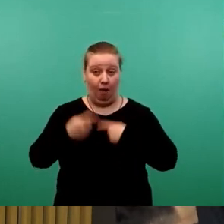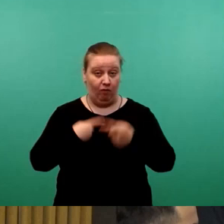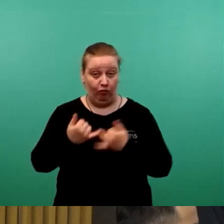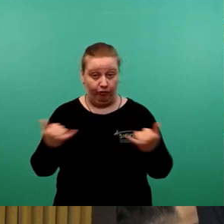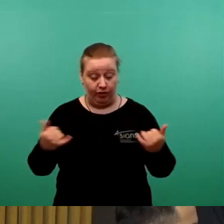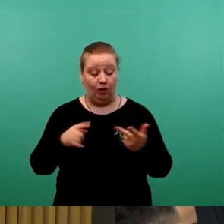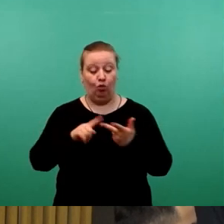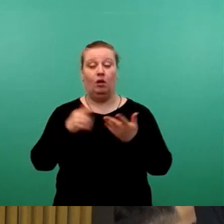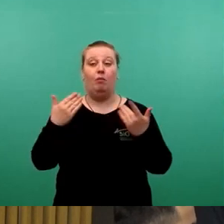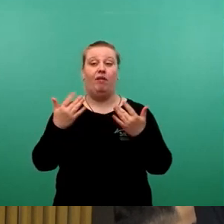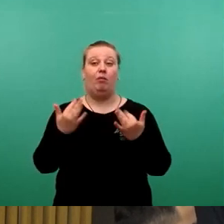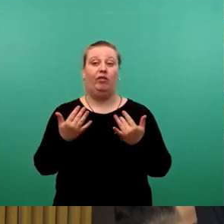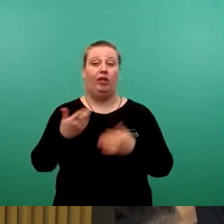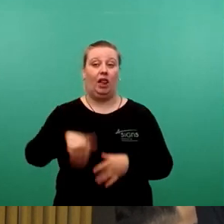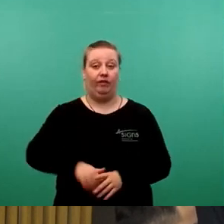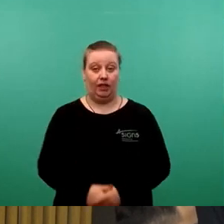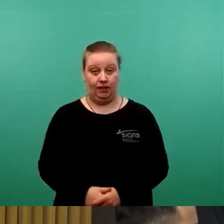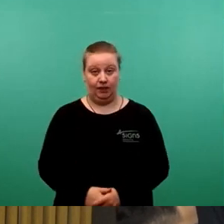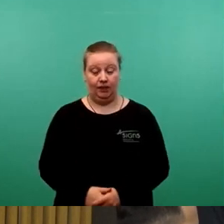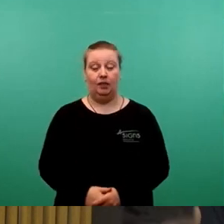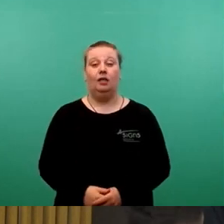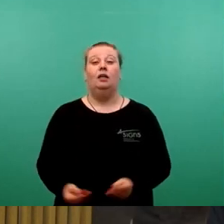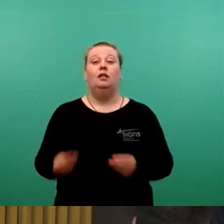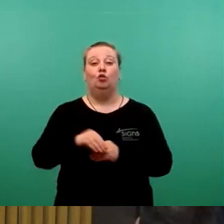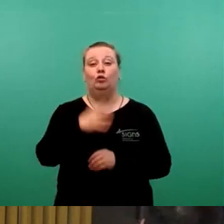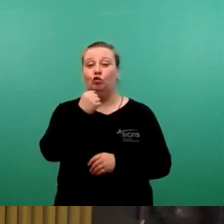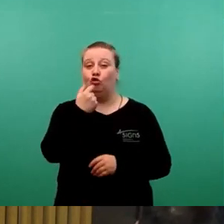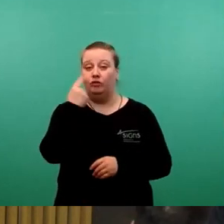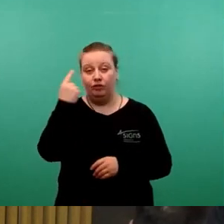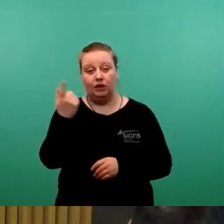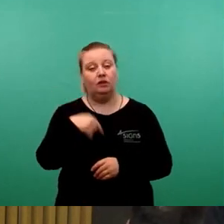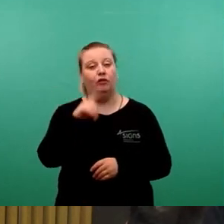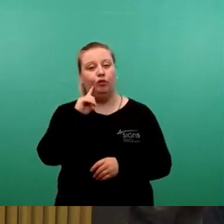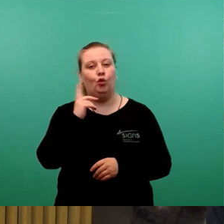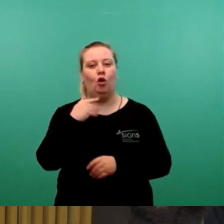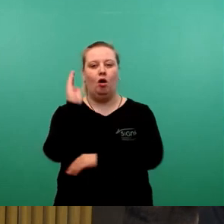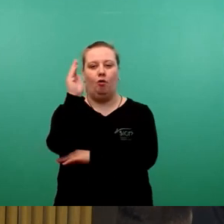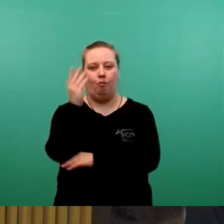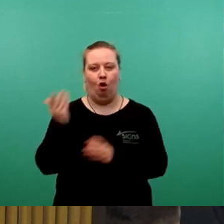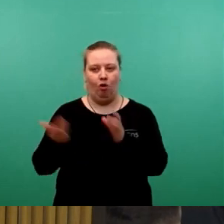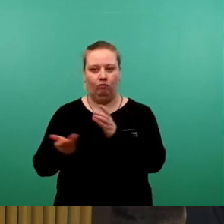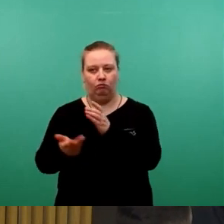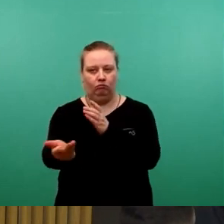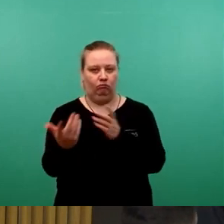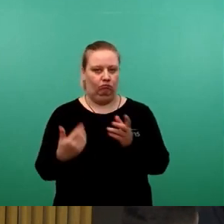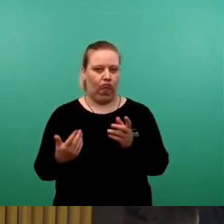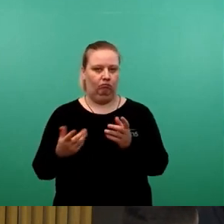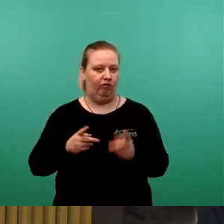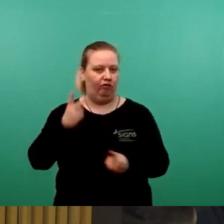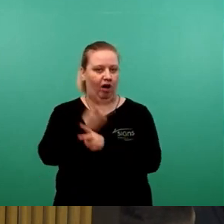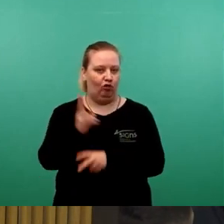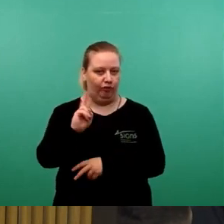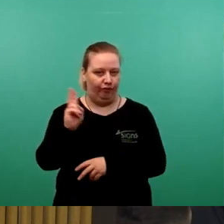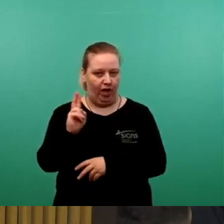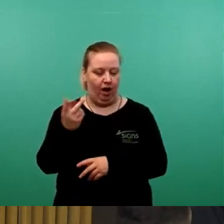Bewerber gab es auf die jeweiligen Ausschreibungen? Weiter würde ich gerne wissen, wer für die Fällung der geschützten Gehölze auf dem Grundstück verantwortlich ist,